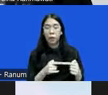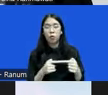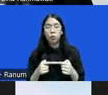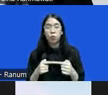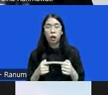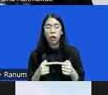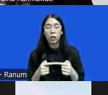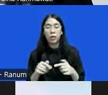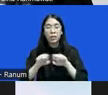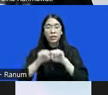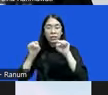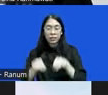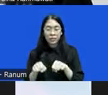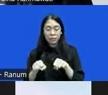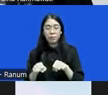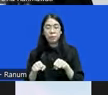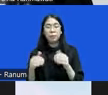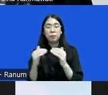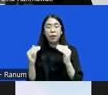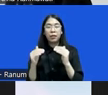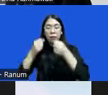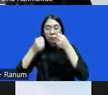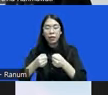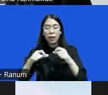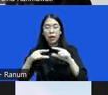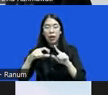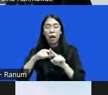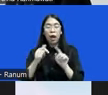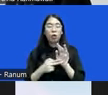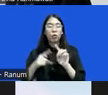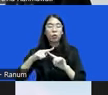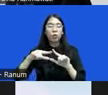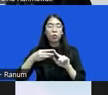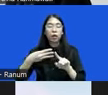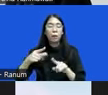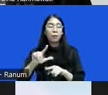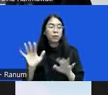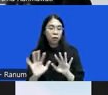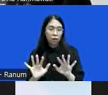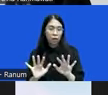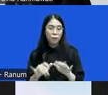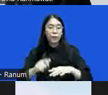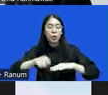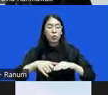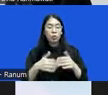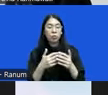sistem peradilan pidana yang tidak akuntabel jadi memang hukum acaranya tidak akuntabel